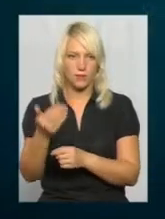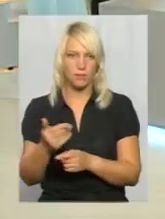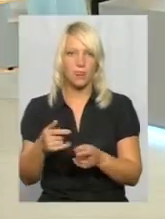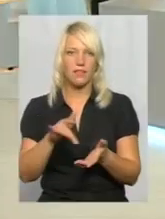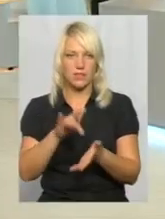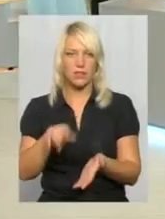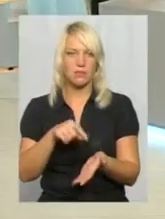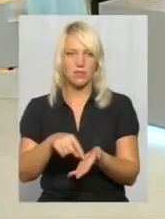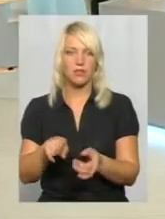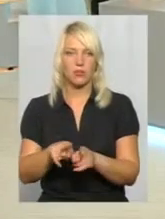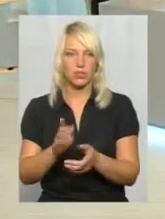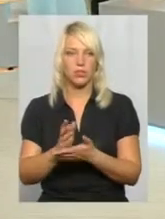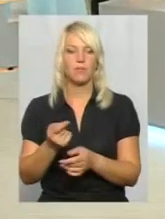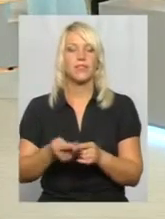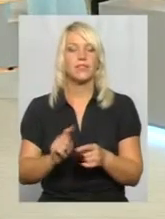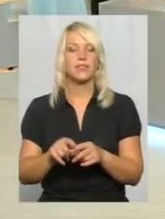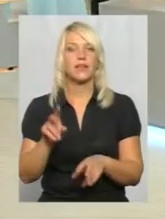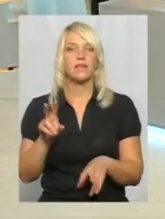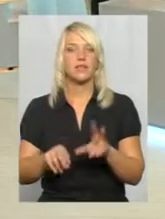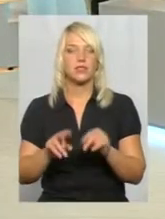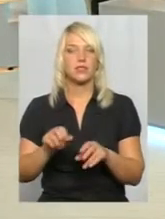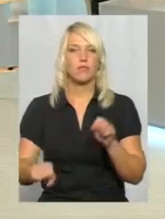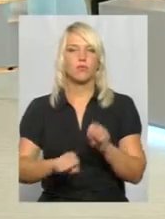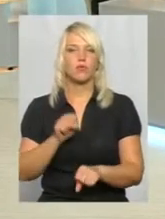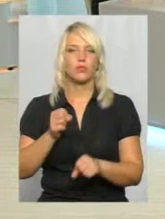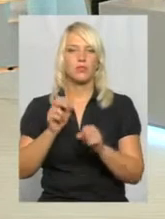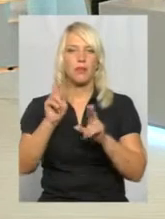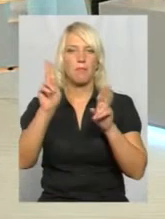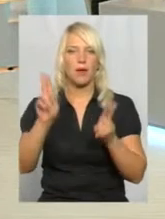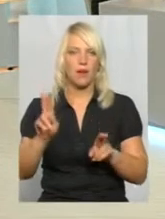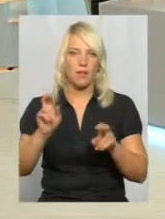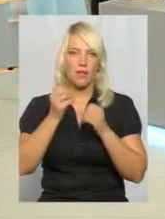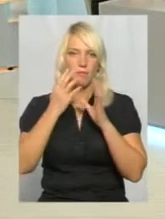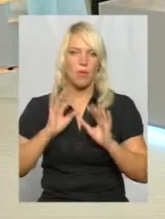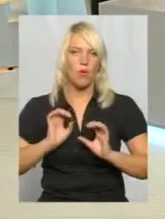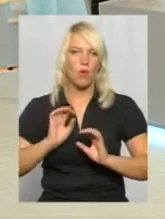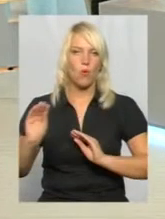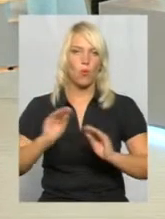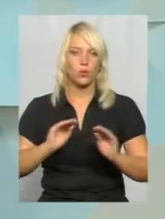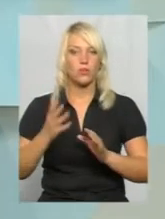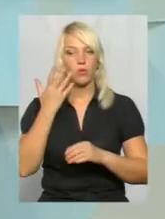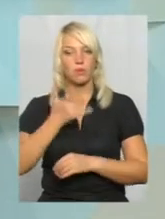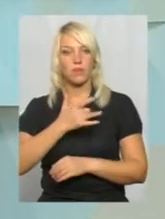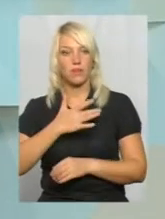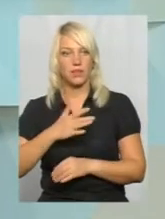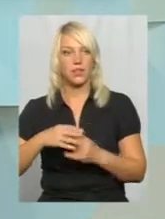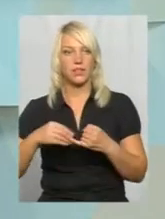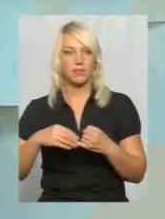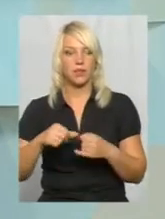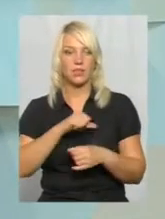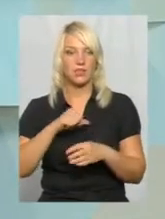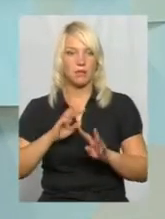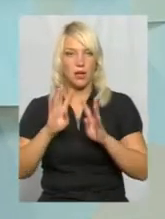Так, обов'язково. Це вже йде порушення правил благоустрілю. взагалі, навіть коли буде приватна земля, то сам